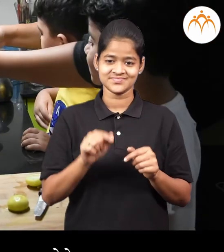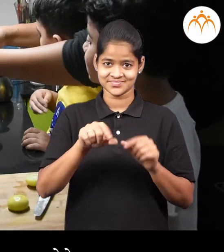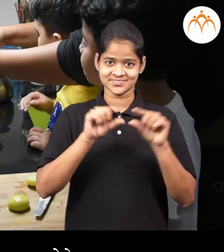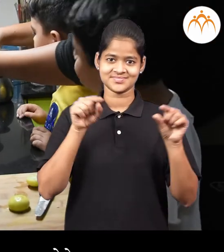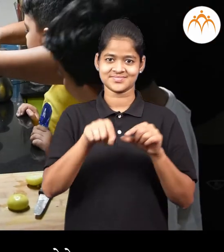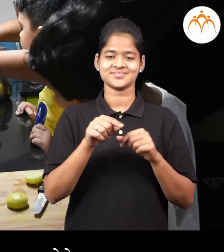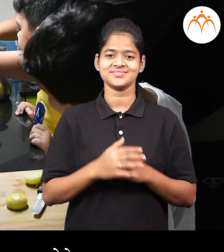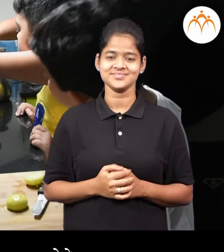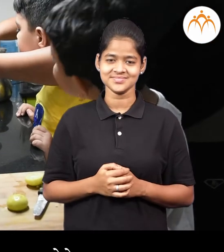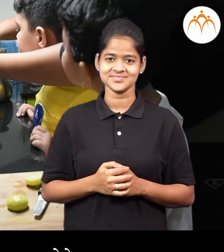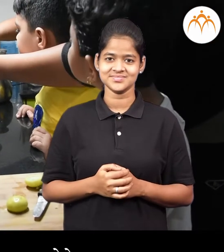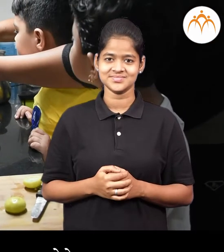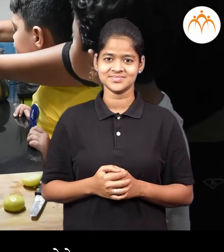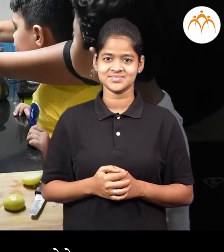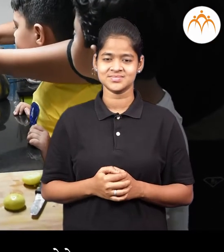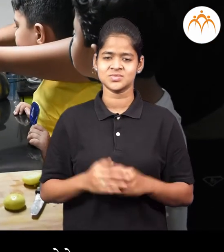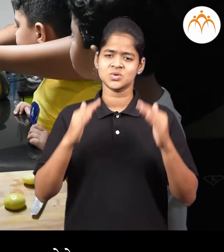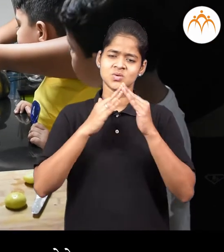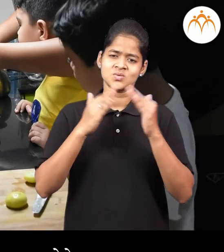घरचा घरी तैयार करतायते